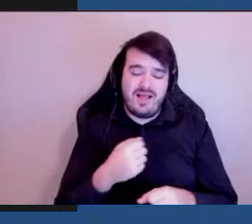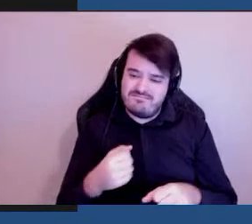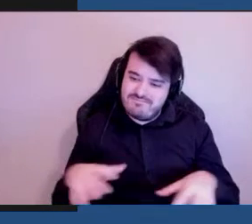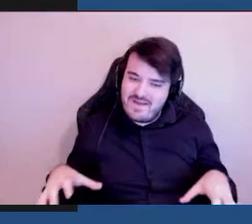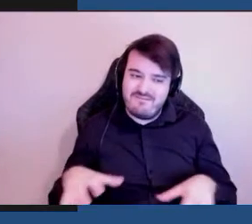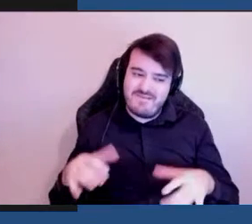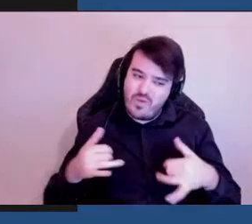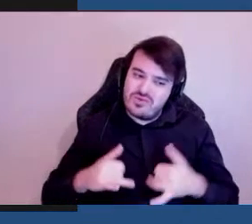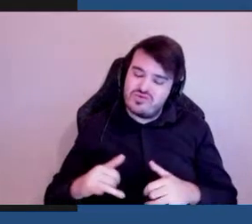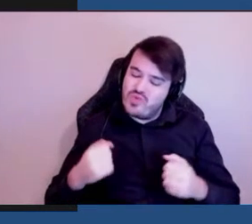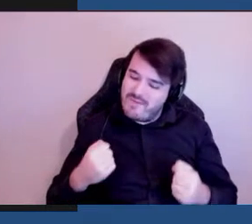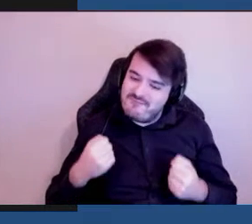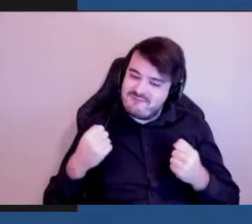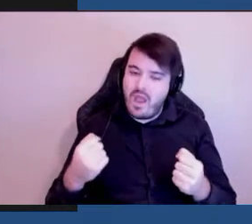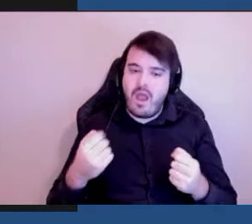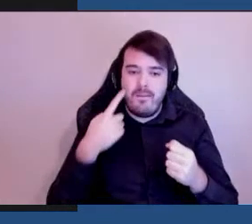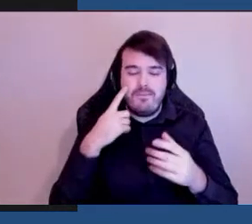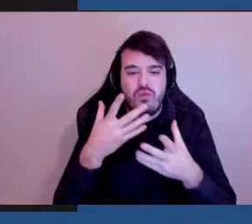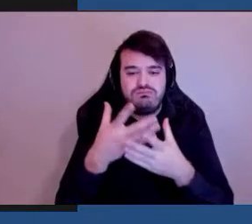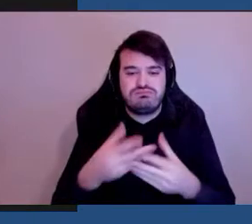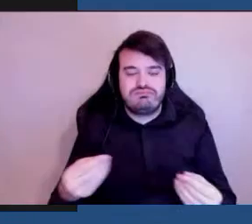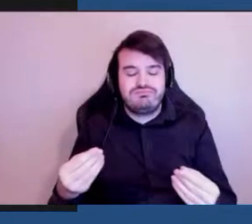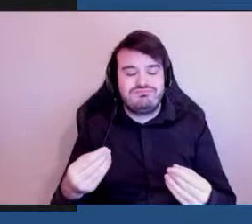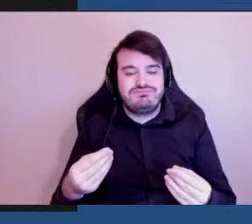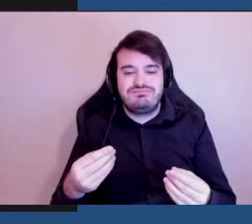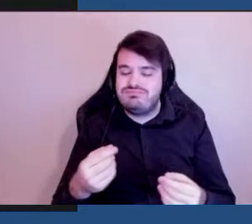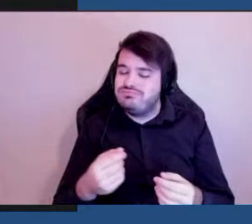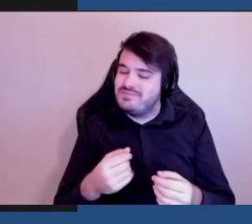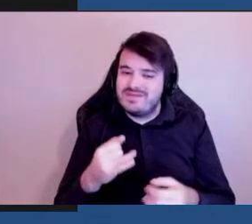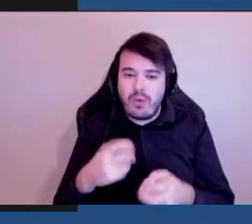remédier à ces situations tous les ans.